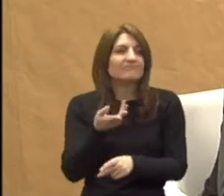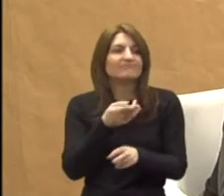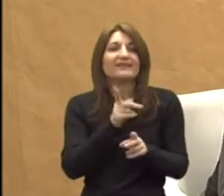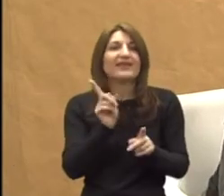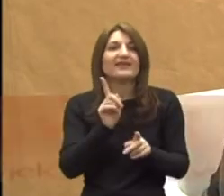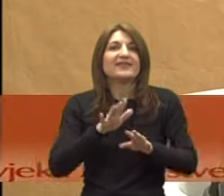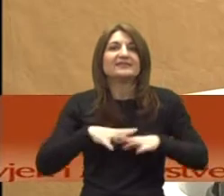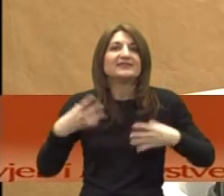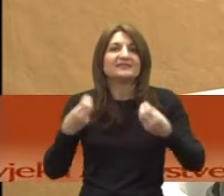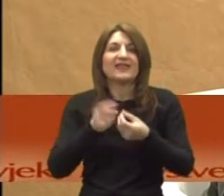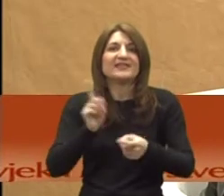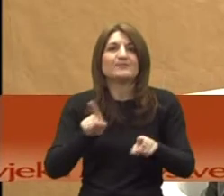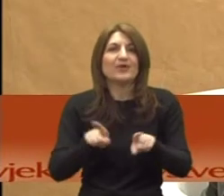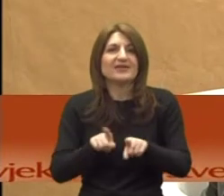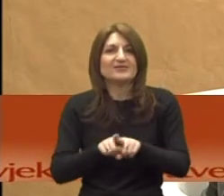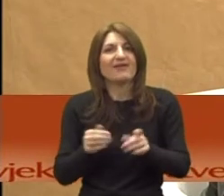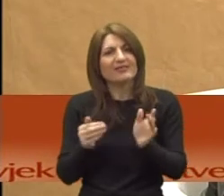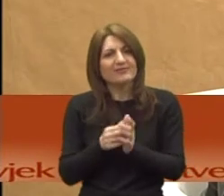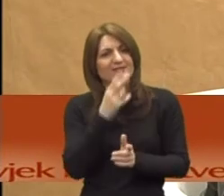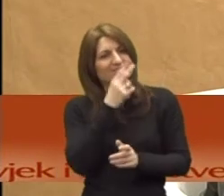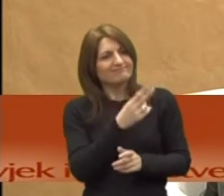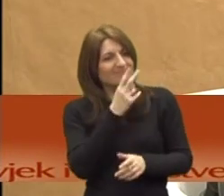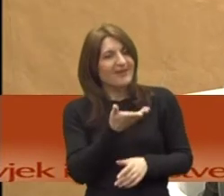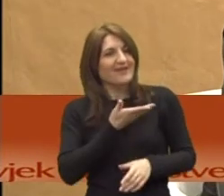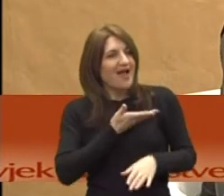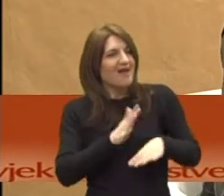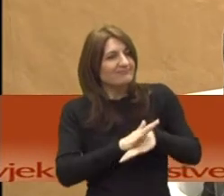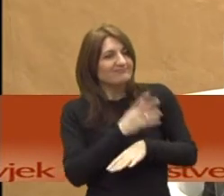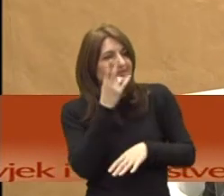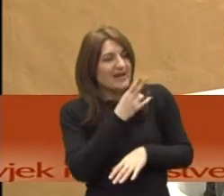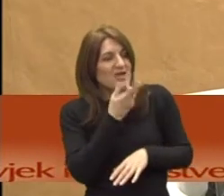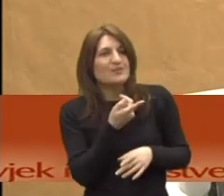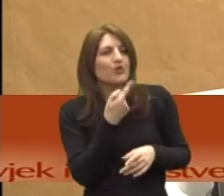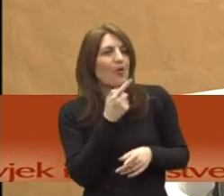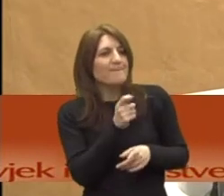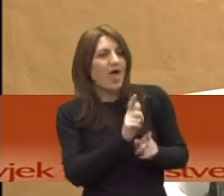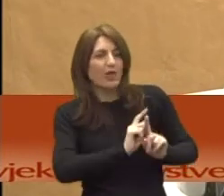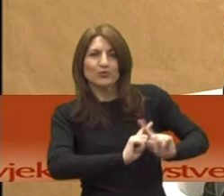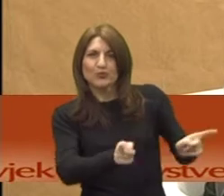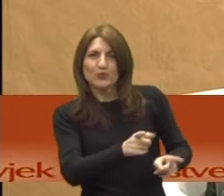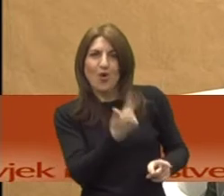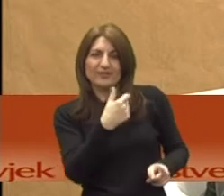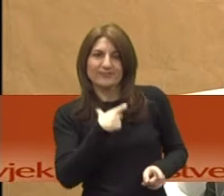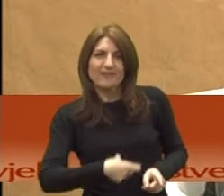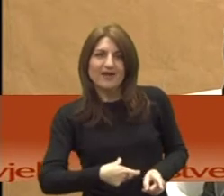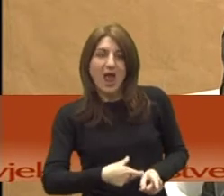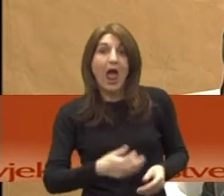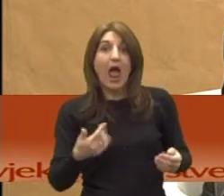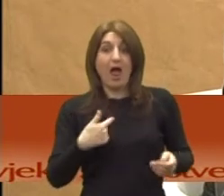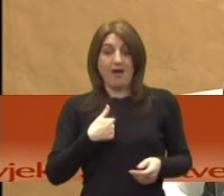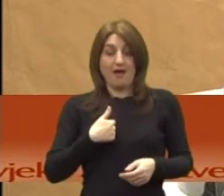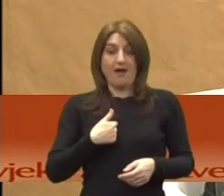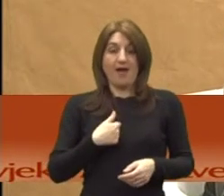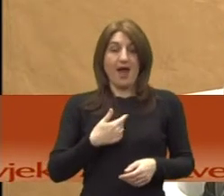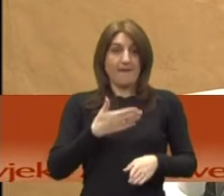o različitosti. Učimo ih empatiji i prihvaćanju nekoga koji je malo drugčiji od njih. A iz tako djete na ten način, osjećajući da pomaže